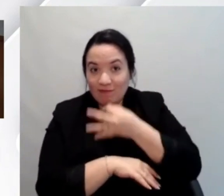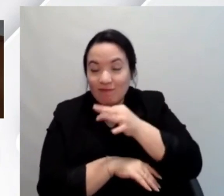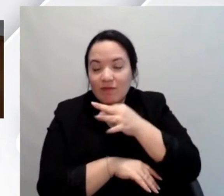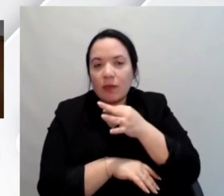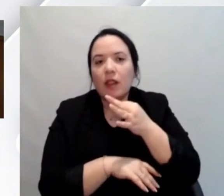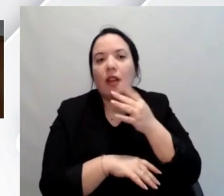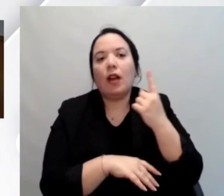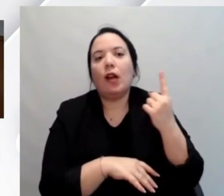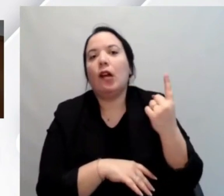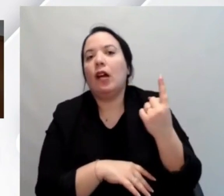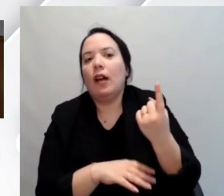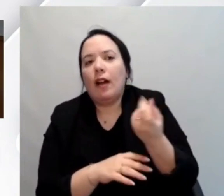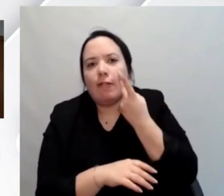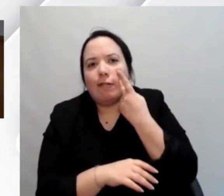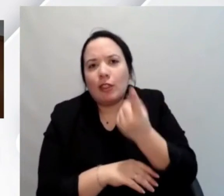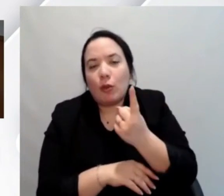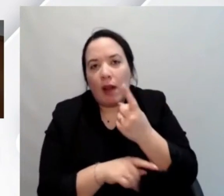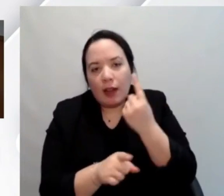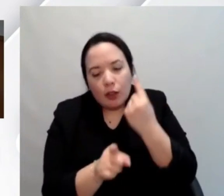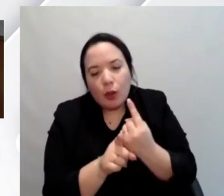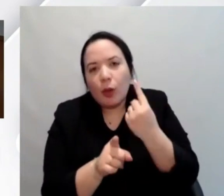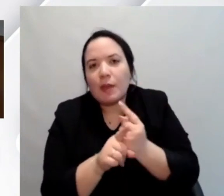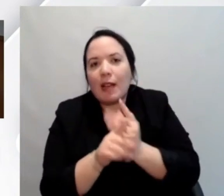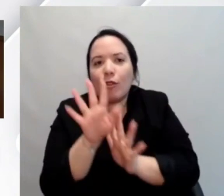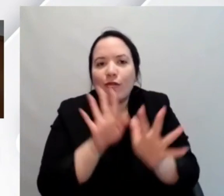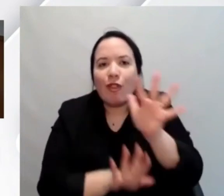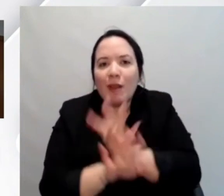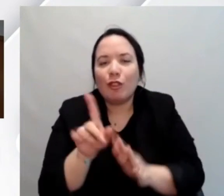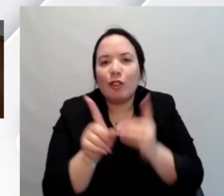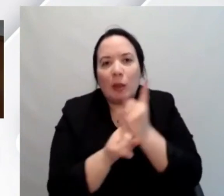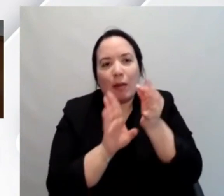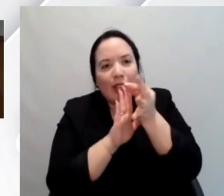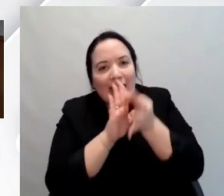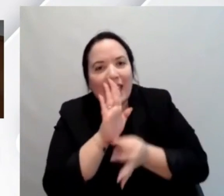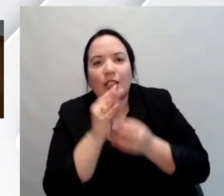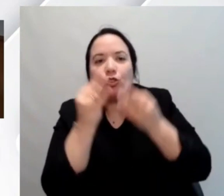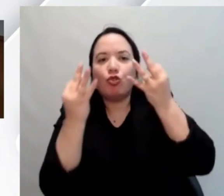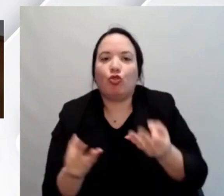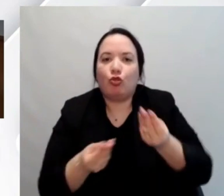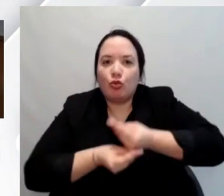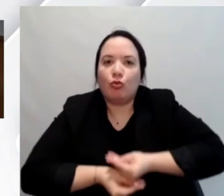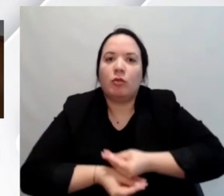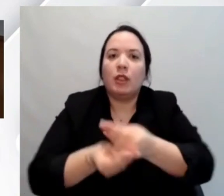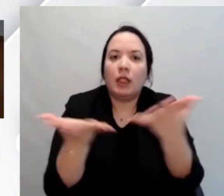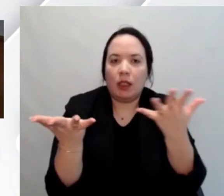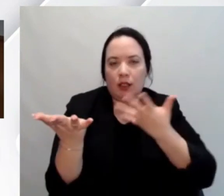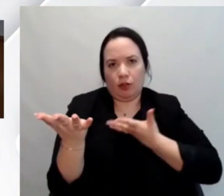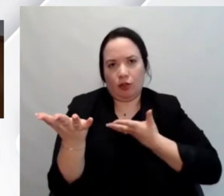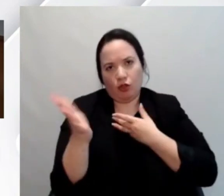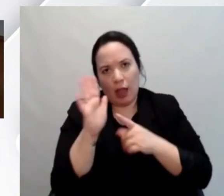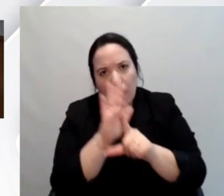dare le giuste indicazioni abbiamo abbiamo una normativa